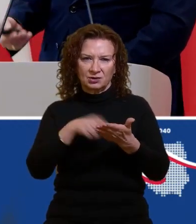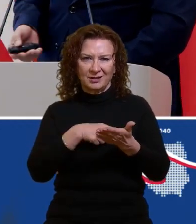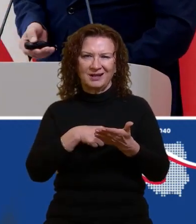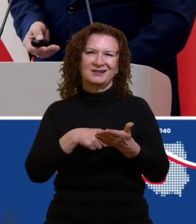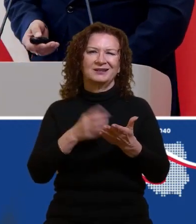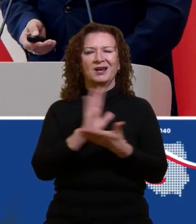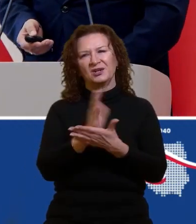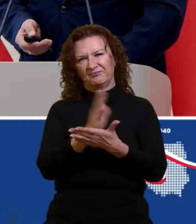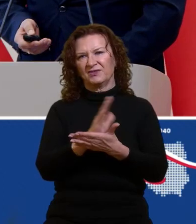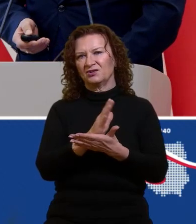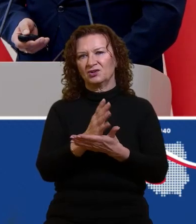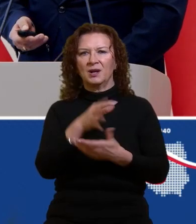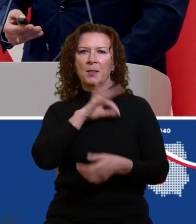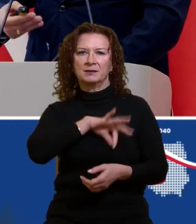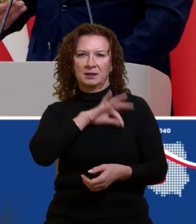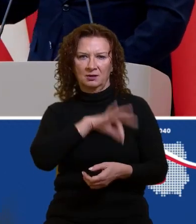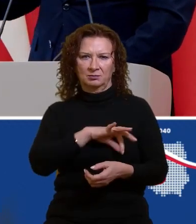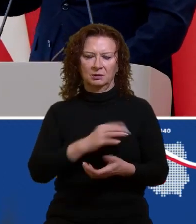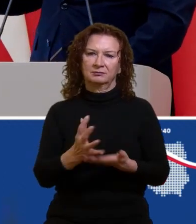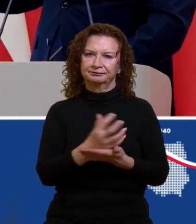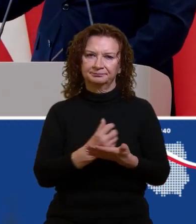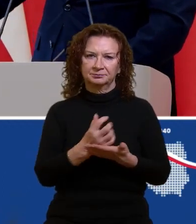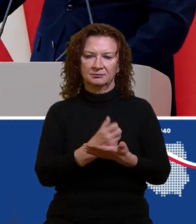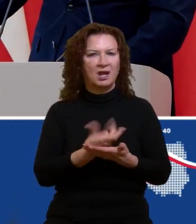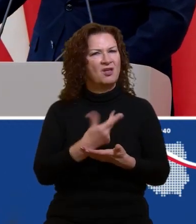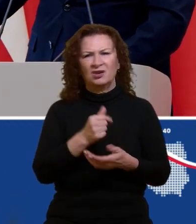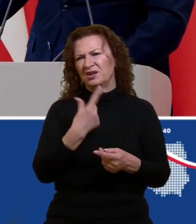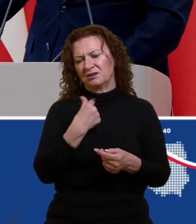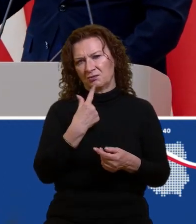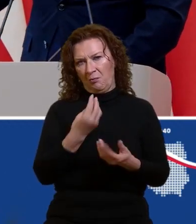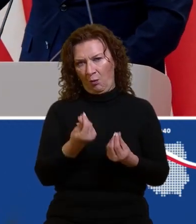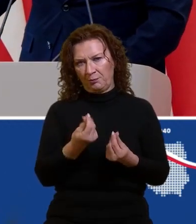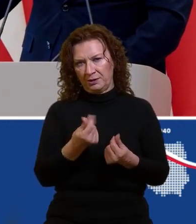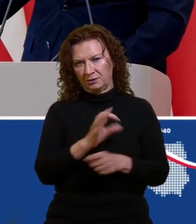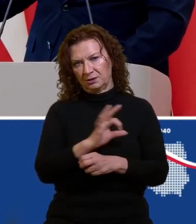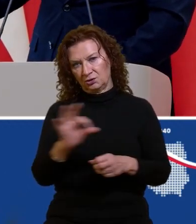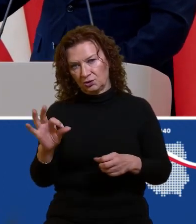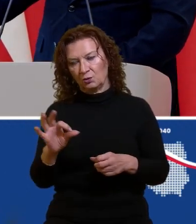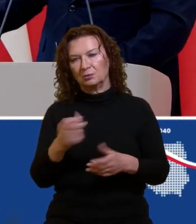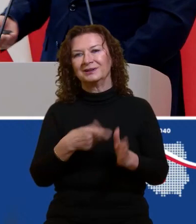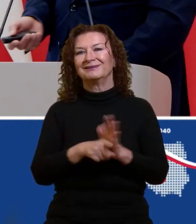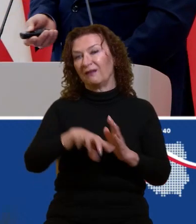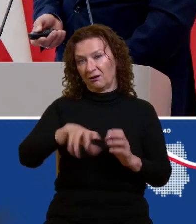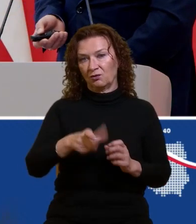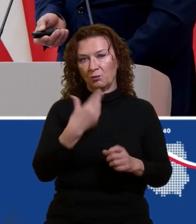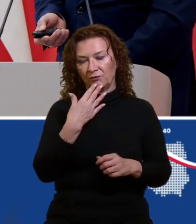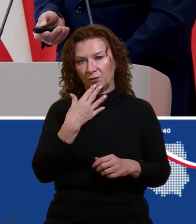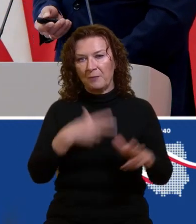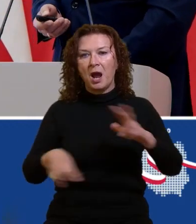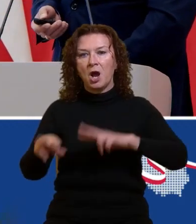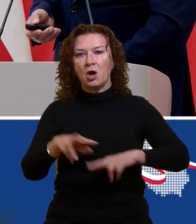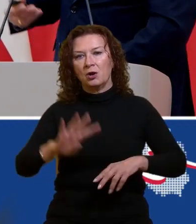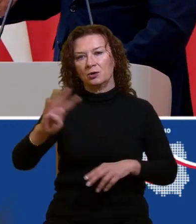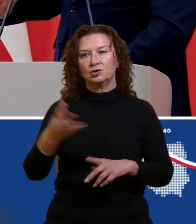nie jest oczywiście małą kwotą dla szczególności tych grup, o których mówiłem, czyli rodzin 4+, osób do